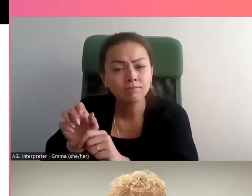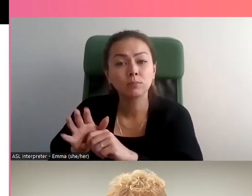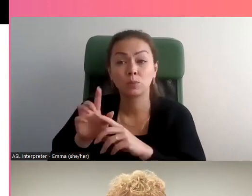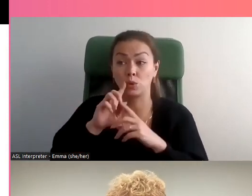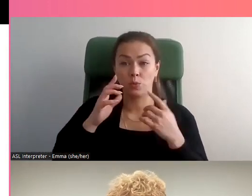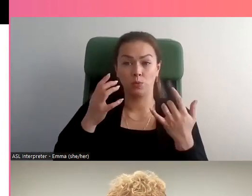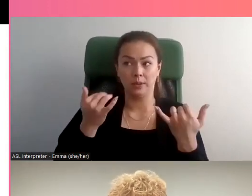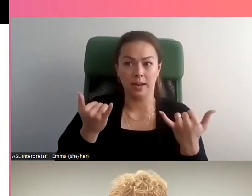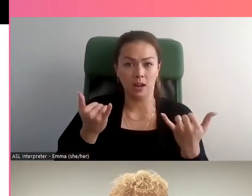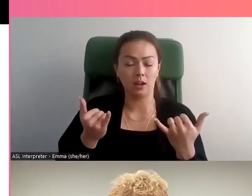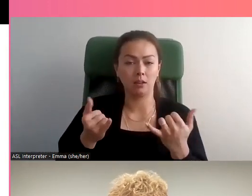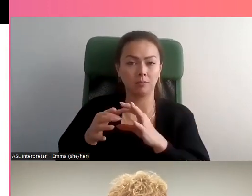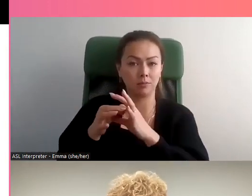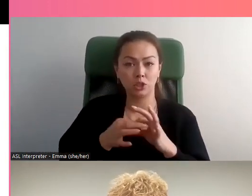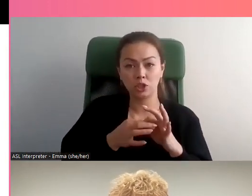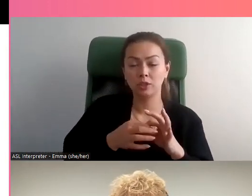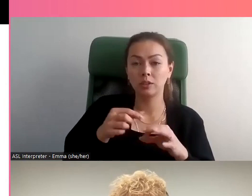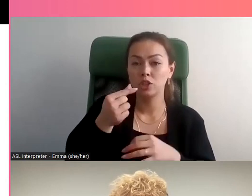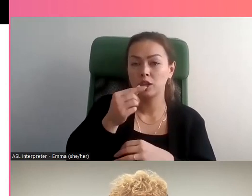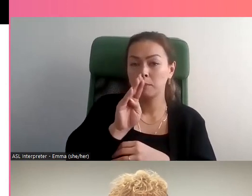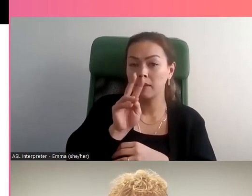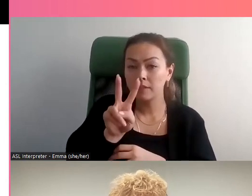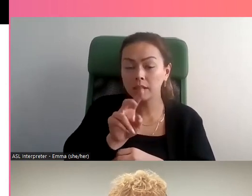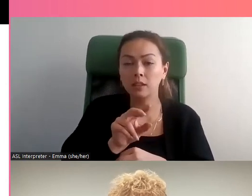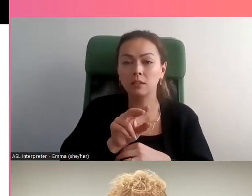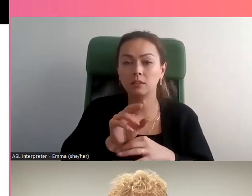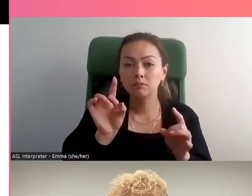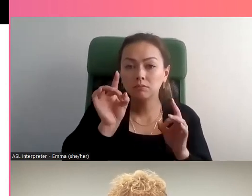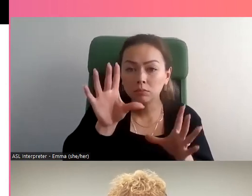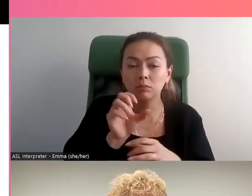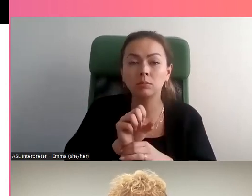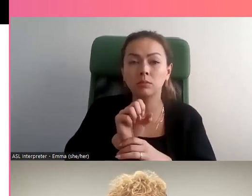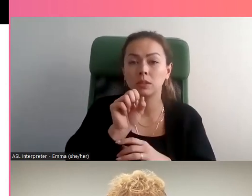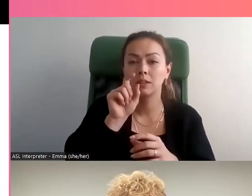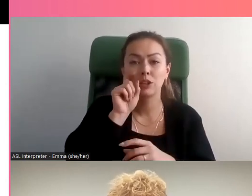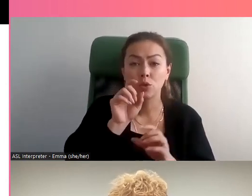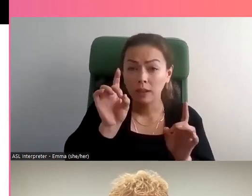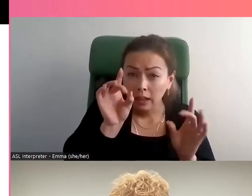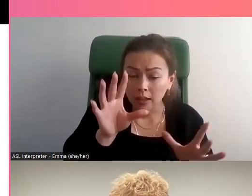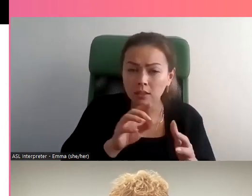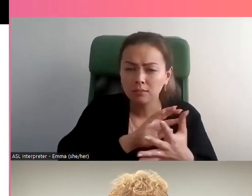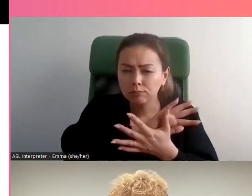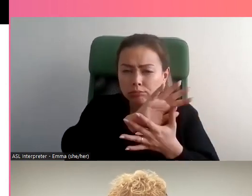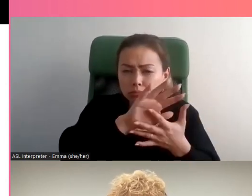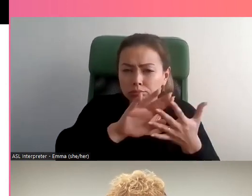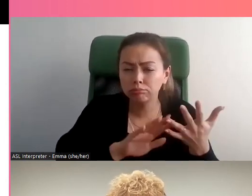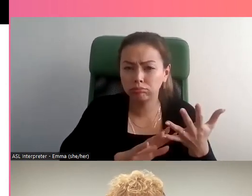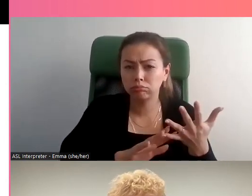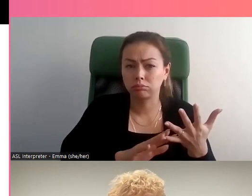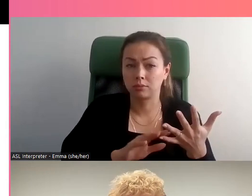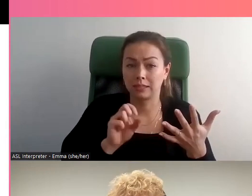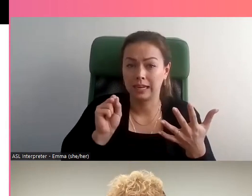harcèlement fondé sur l'identité. Comme nous le savons, la violence fondée sur le genre, fondée sur le sexe,